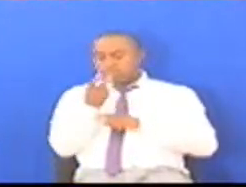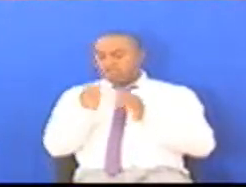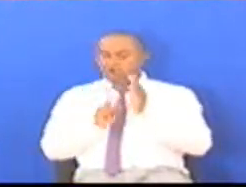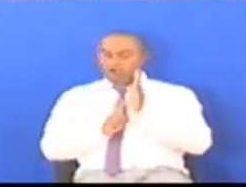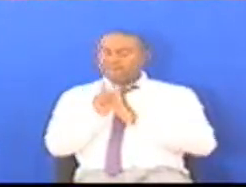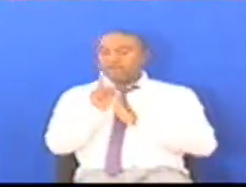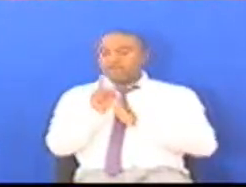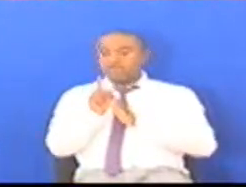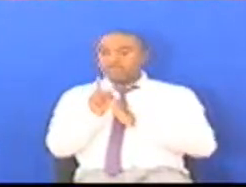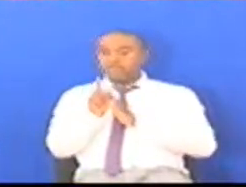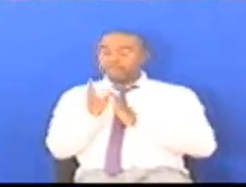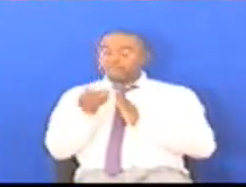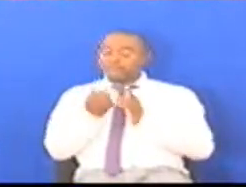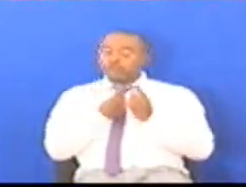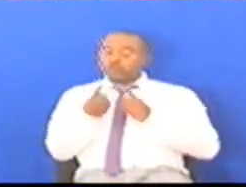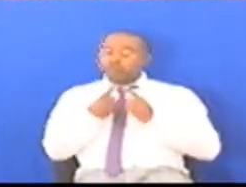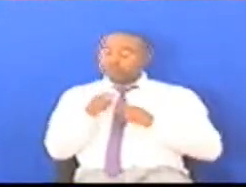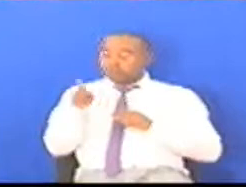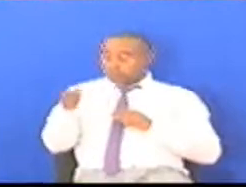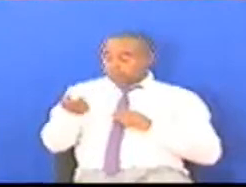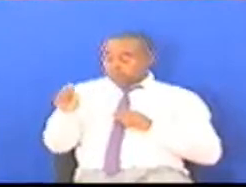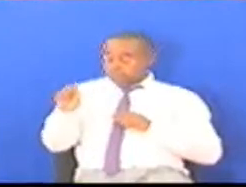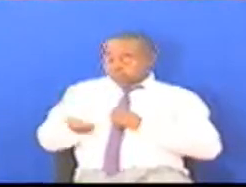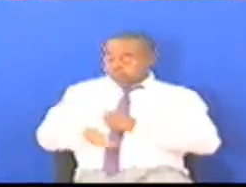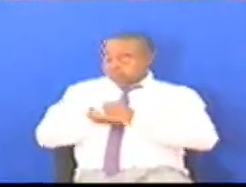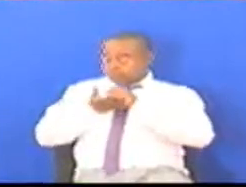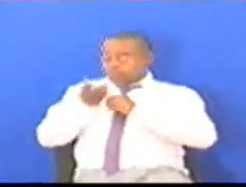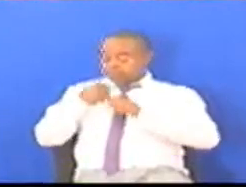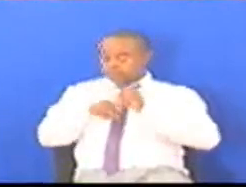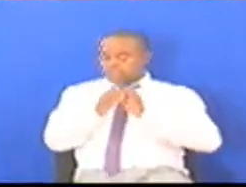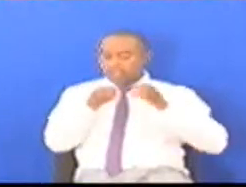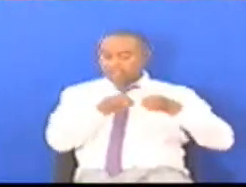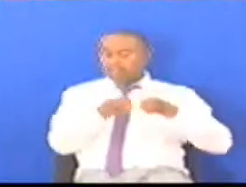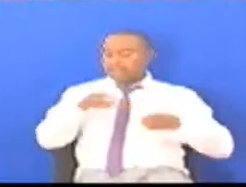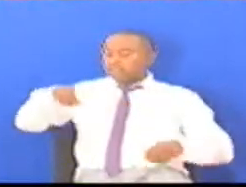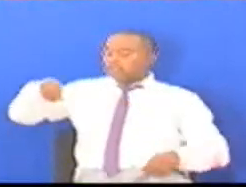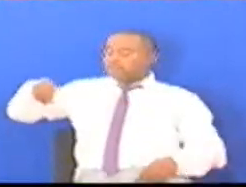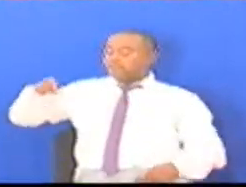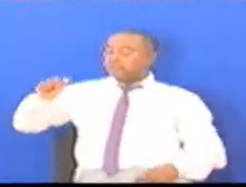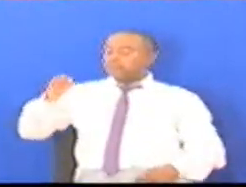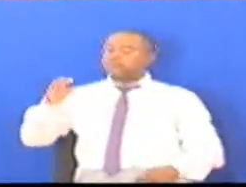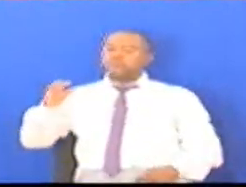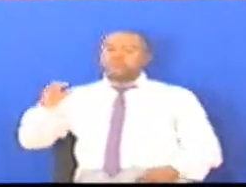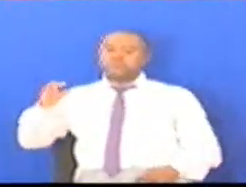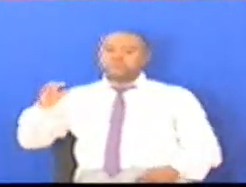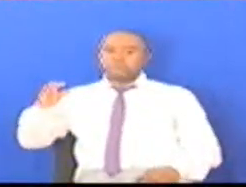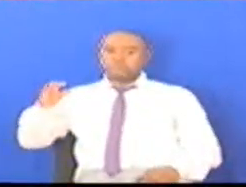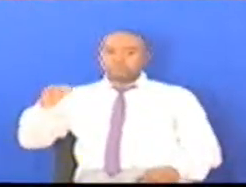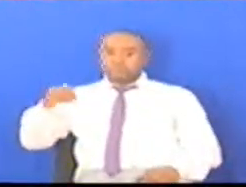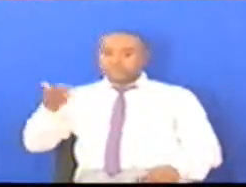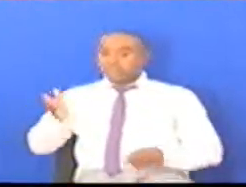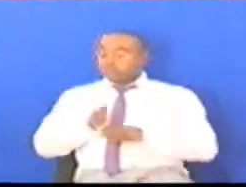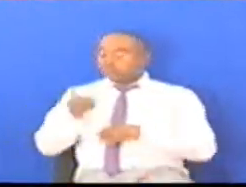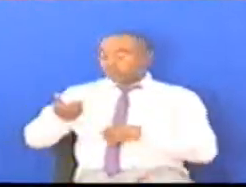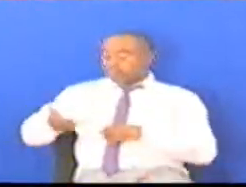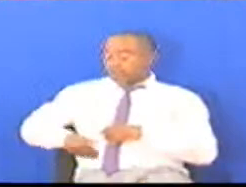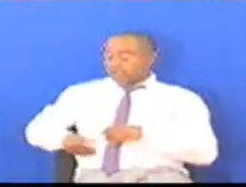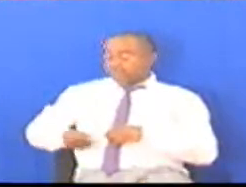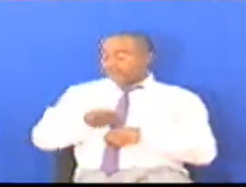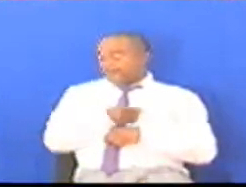Kuzungumzia jinsi We mwenye ulvo Tusaidia kwenye kamati yetu YAPAC Kwa wale Mafsa masuhuli